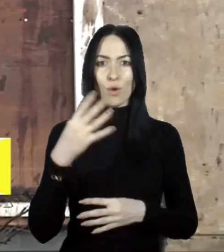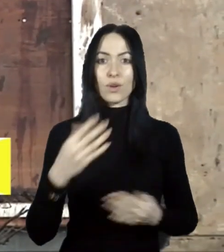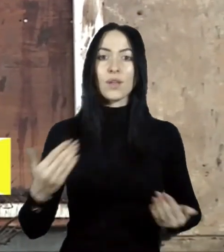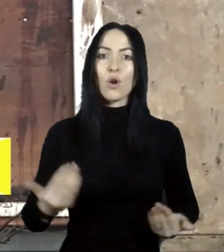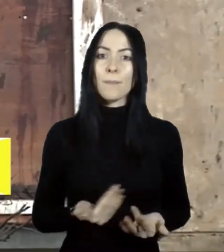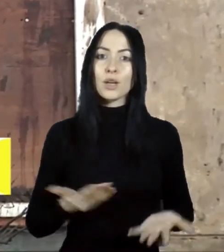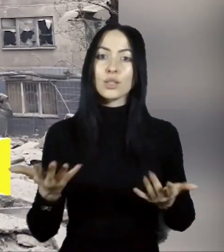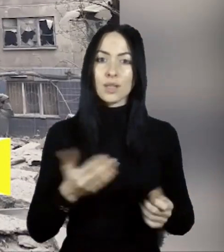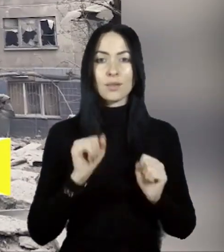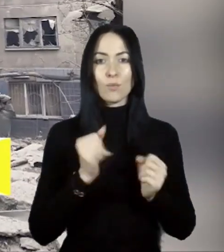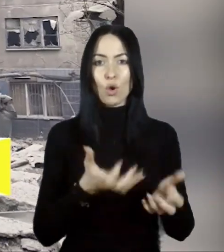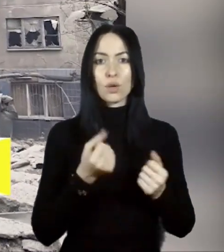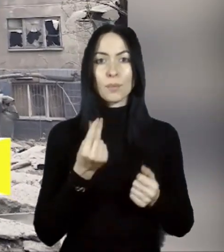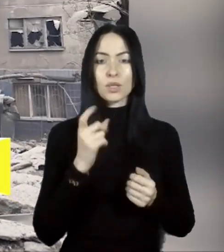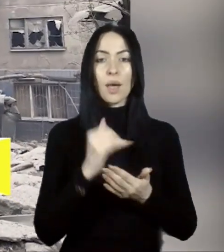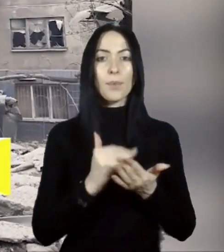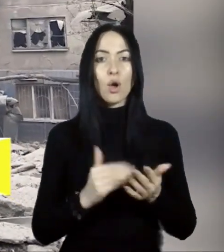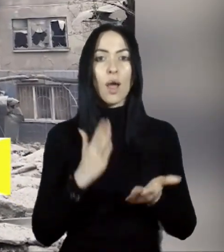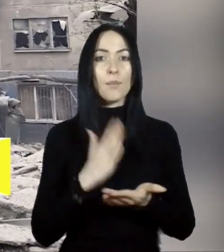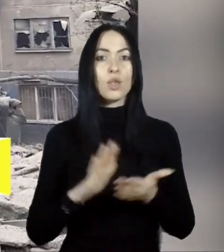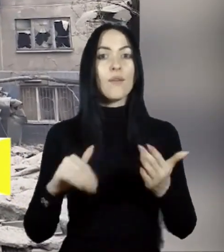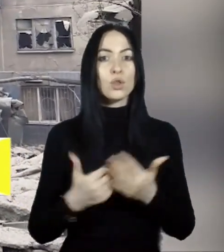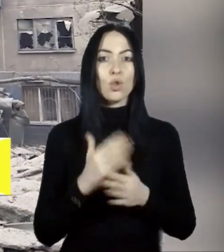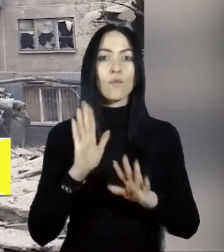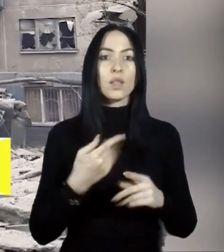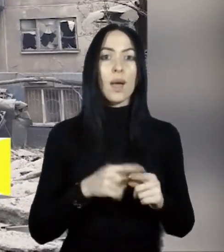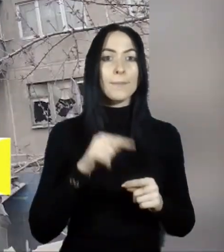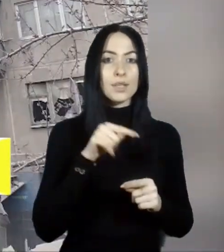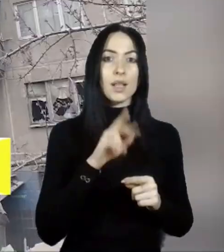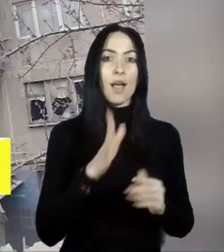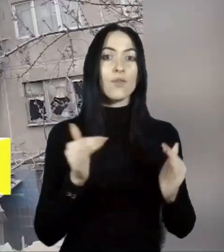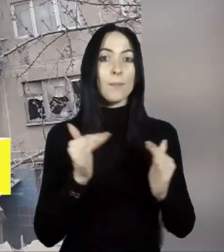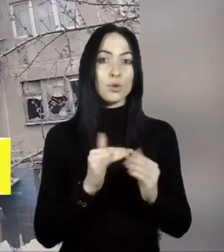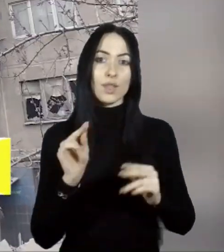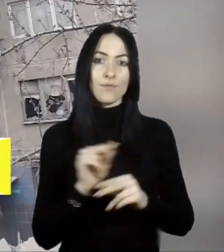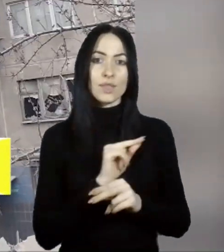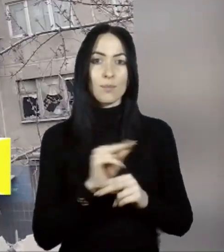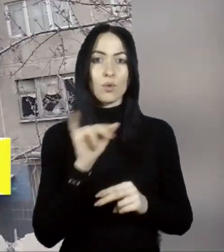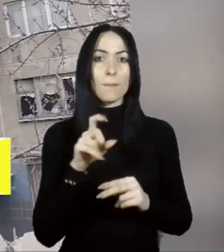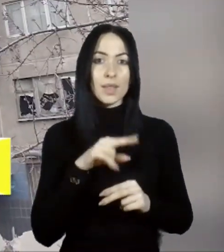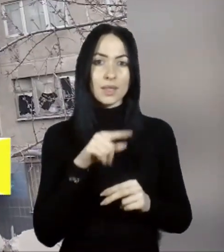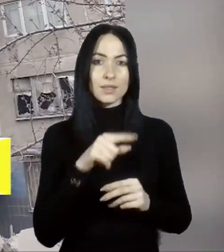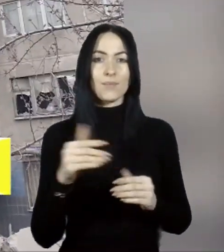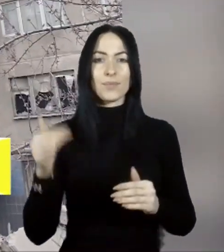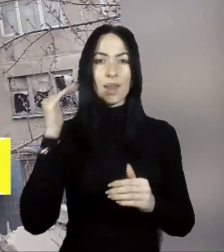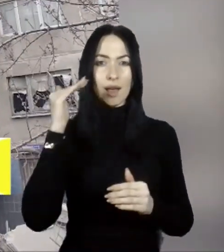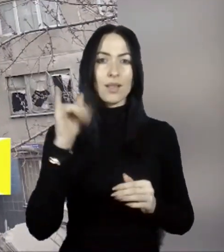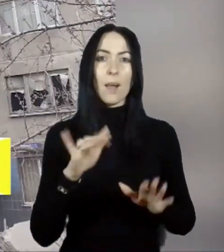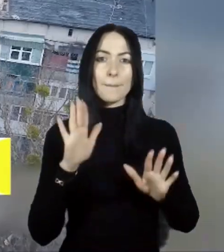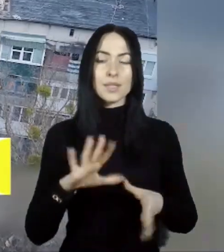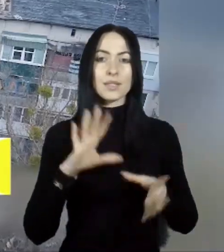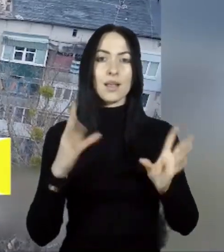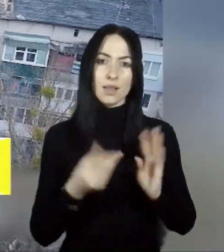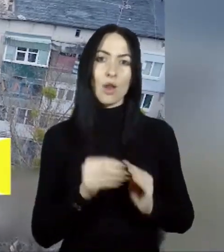зможуть отримати гроші за програмою «Євідновлення» після того, як у будинках відремонтують під'їзди, дахи та місця загального користування.